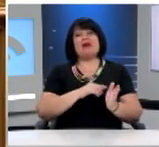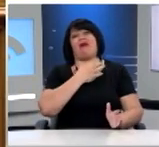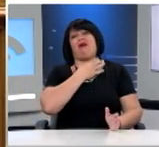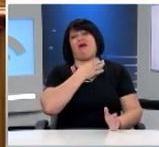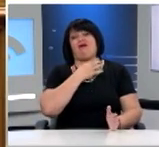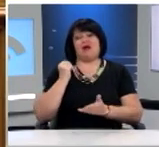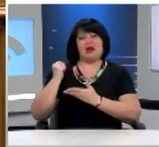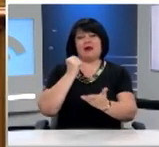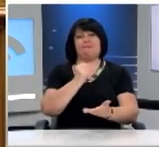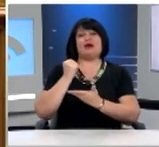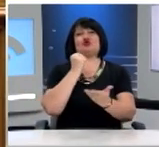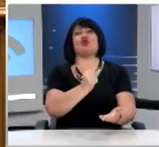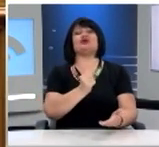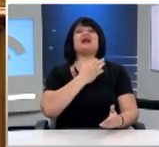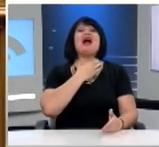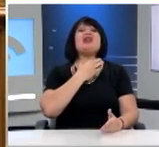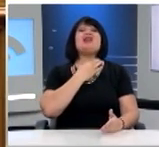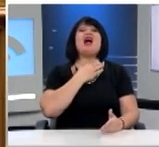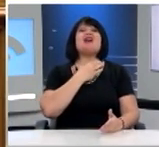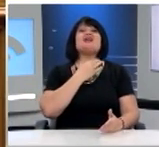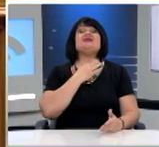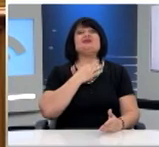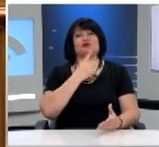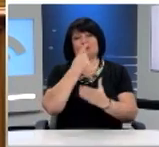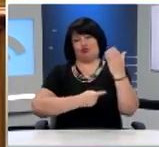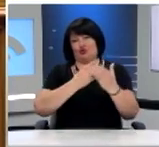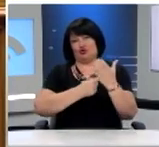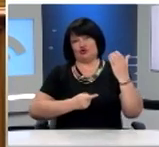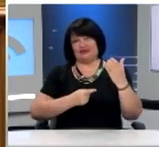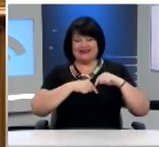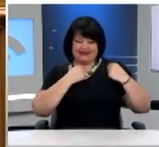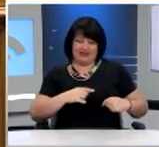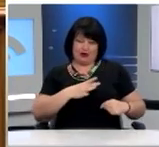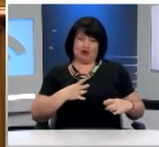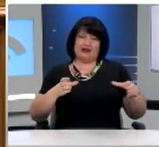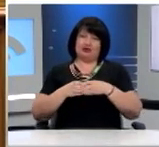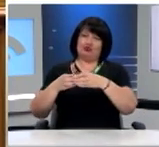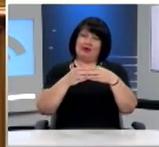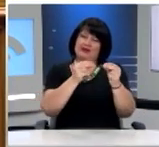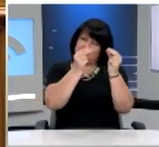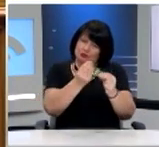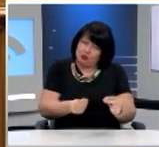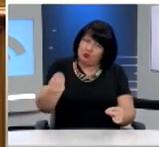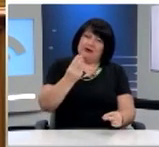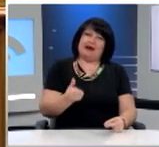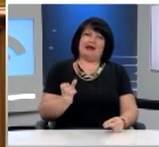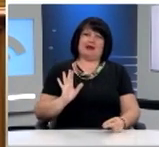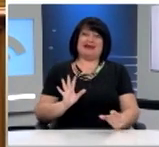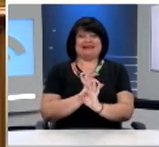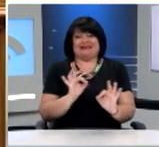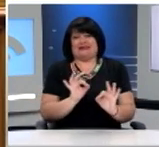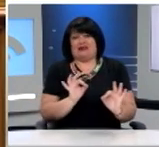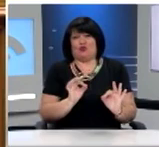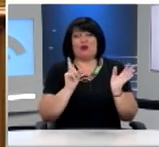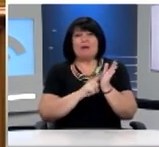χρηματοδότησης να καλύπτει τις ανάγκες των πληγέντων και έτσι το έργο των εθελοντικών ομάδων να αποβαίνει αποτελεσματικότερο. Αναντήρυτα, είναι